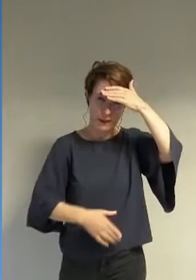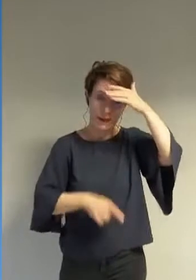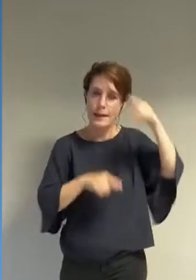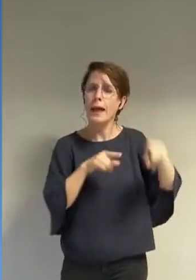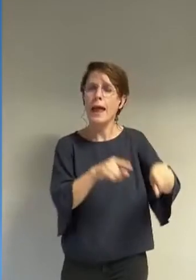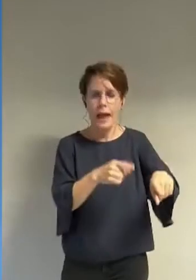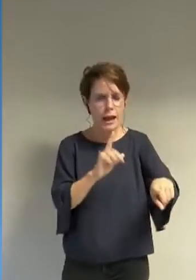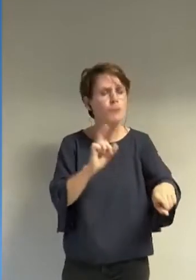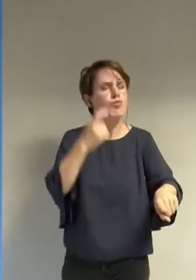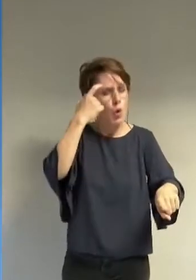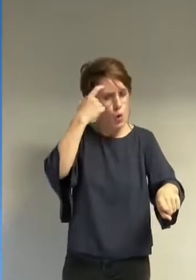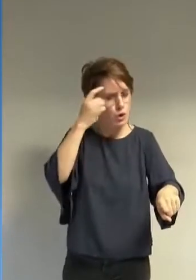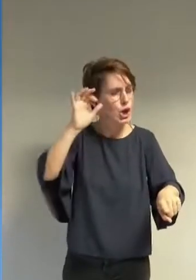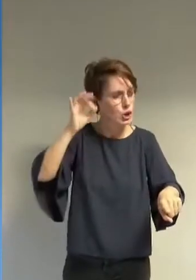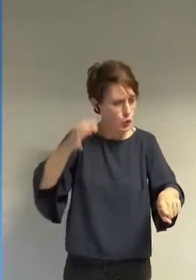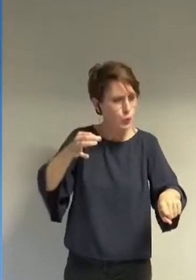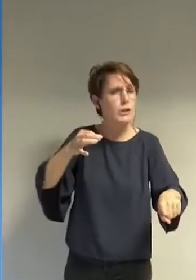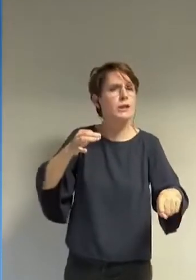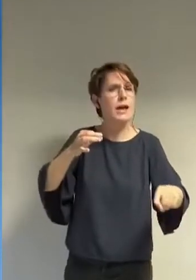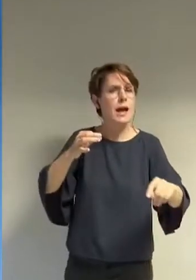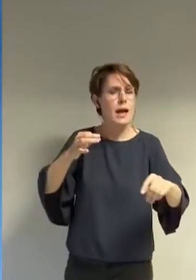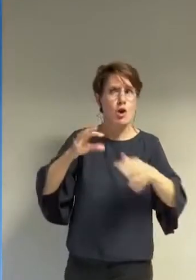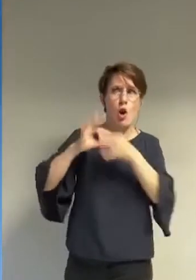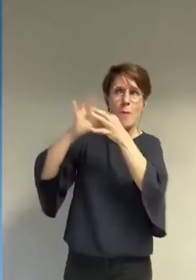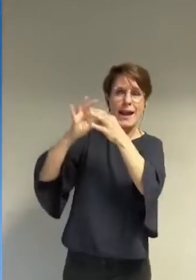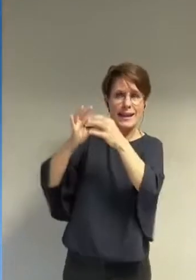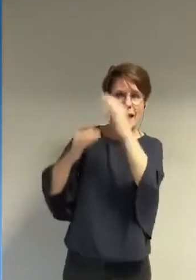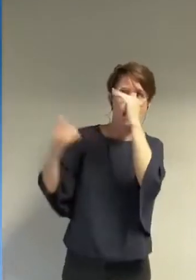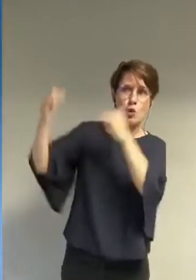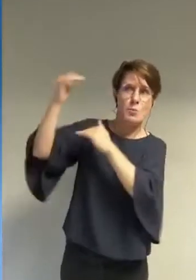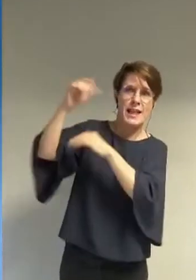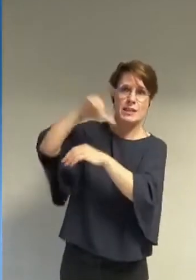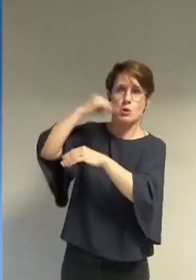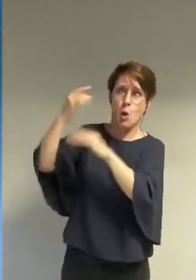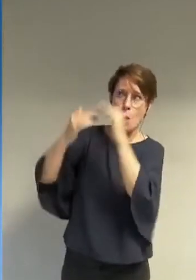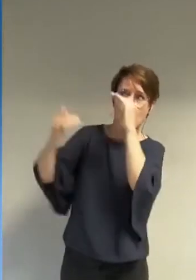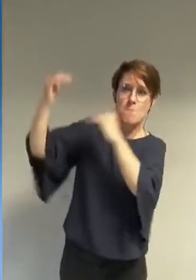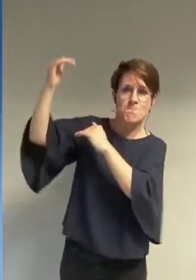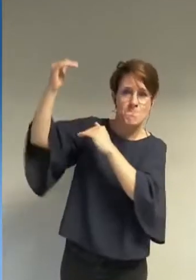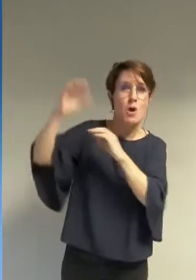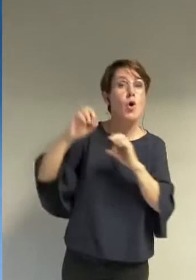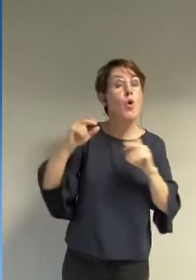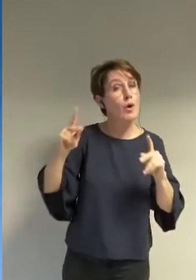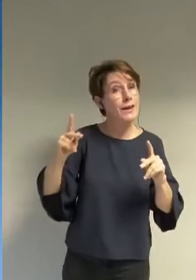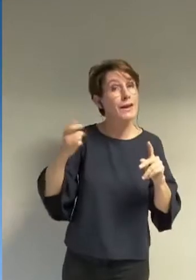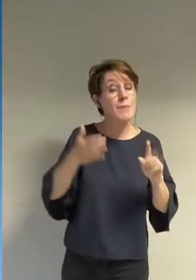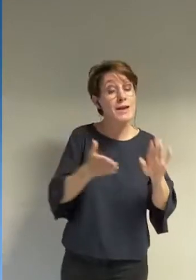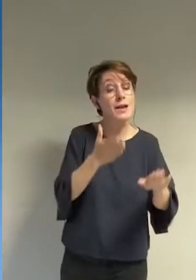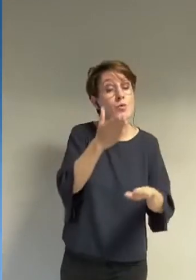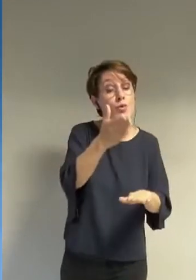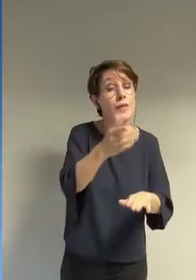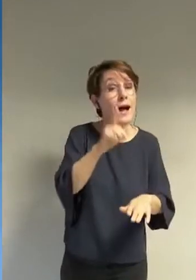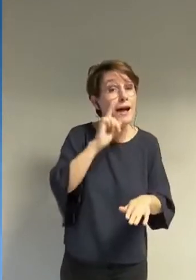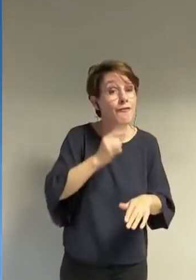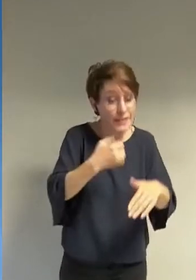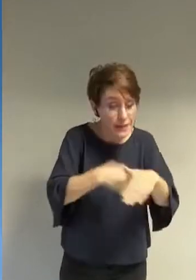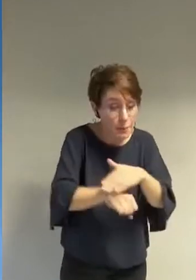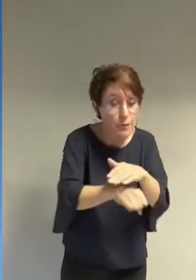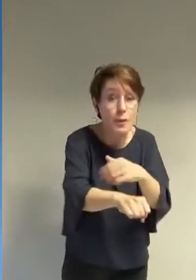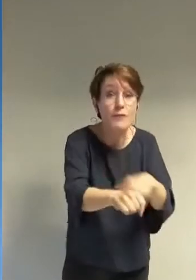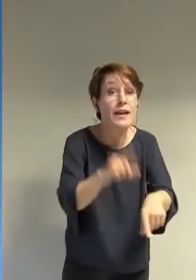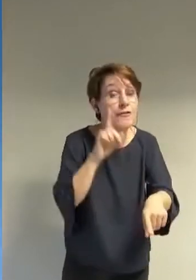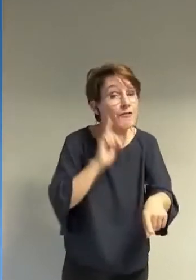rapport de domination dans lequel elles évoluent qu'en sera-t-il demain pour les autres ces filles ces